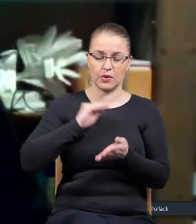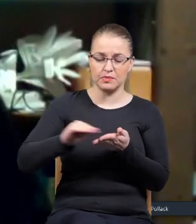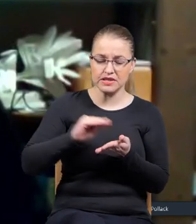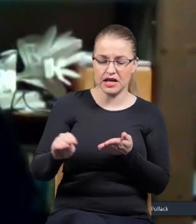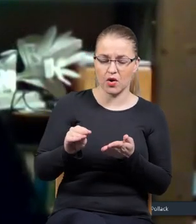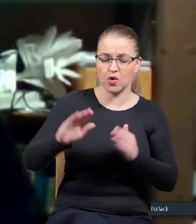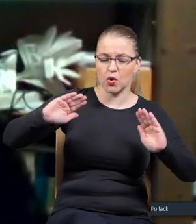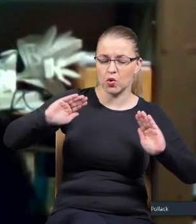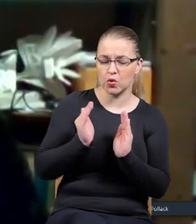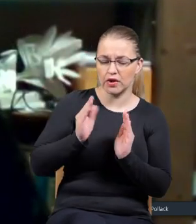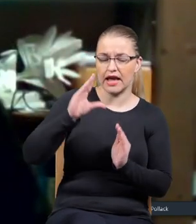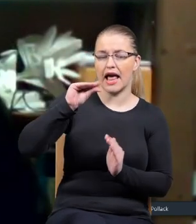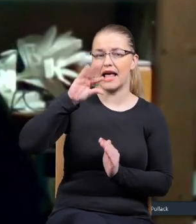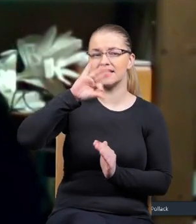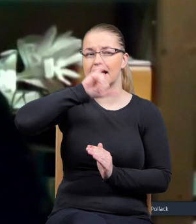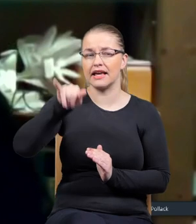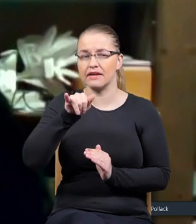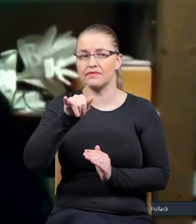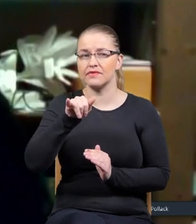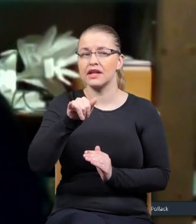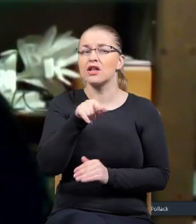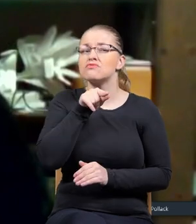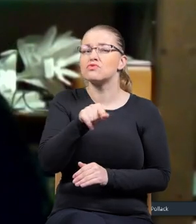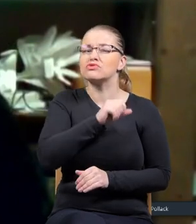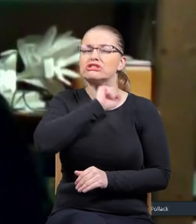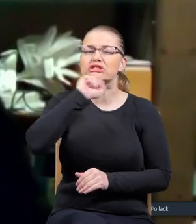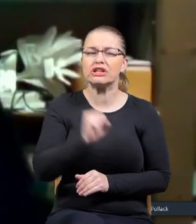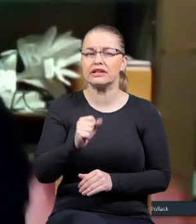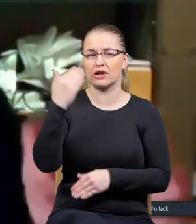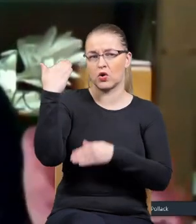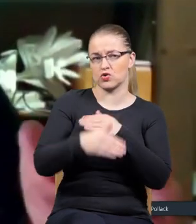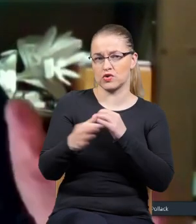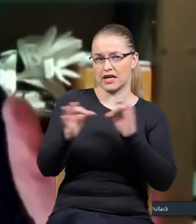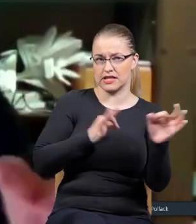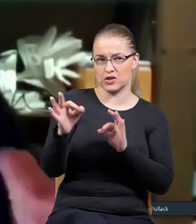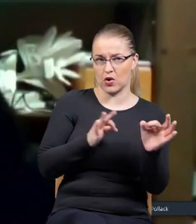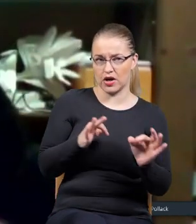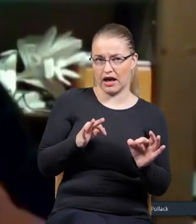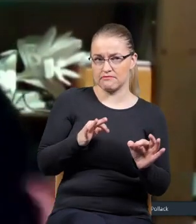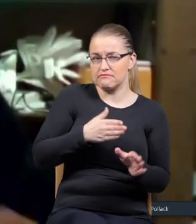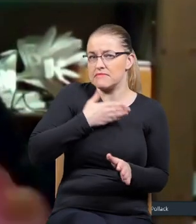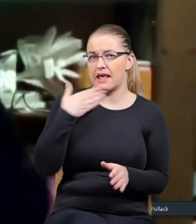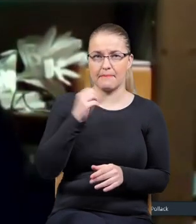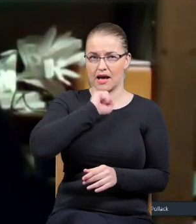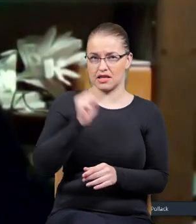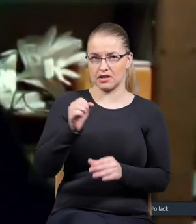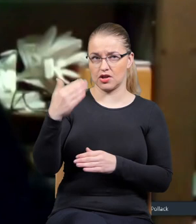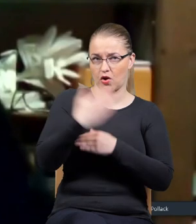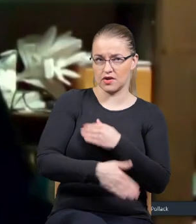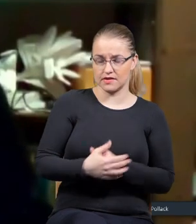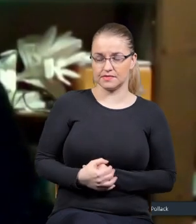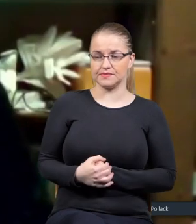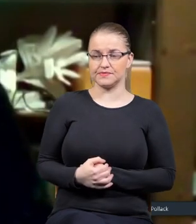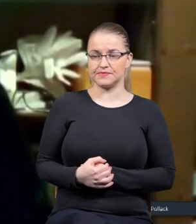króciutki esej na temat never ending story, jakaś story, która nigdy nie ma końca.